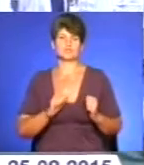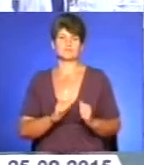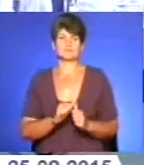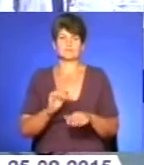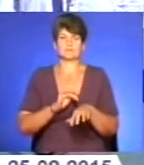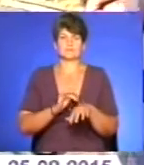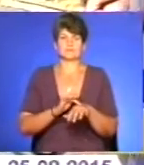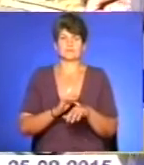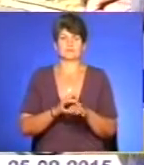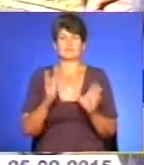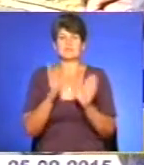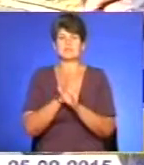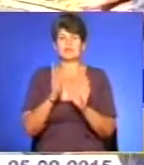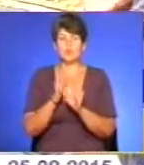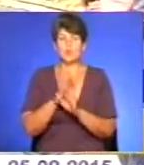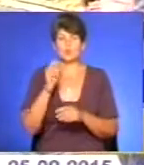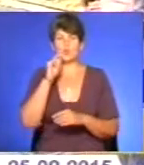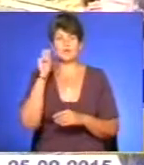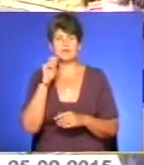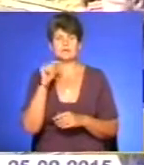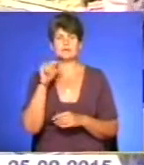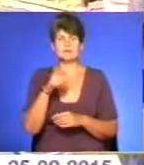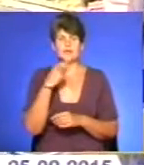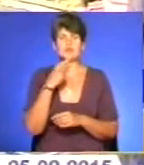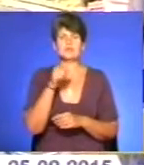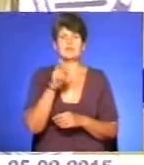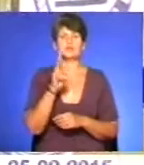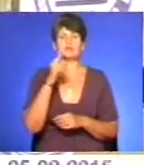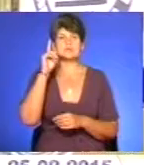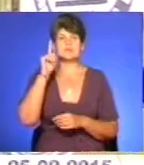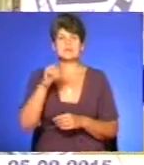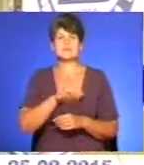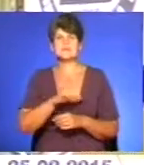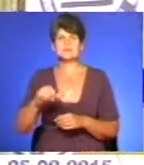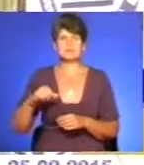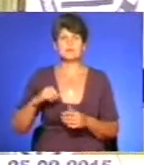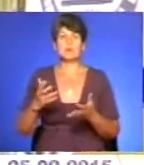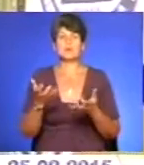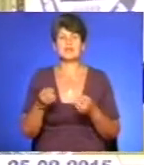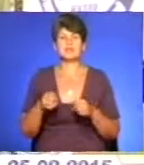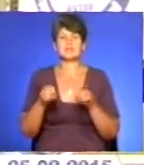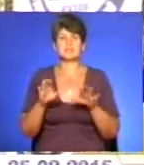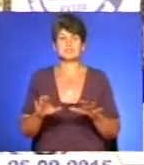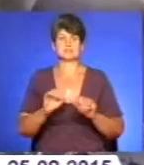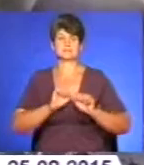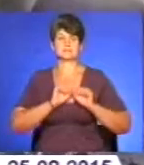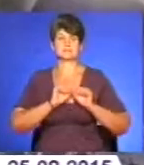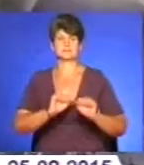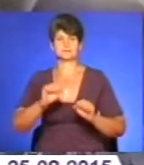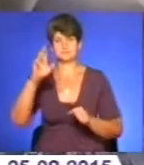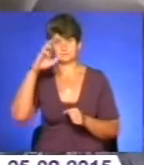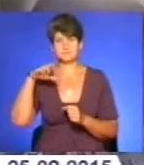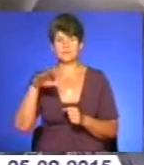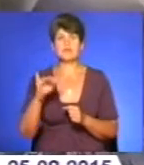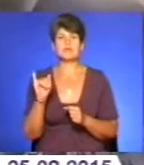за долю України. Так про нього говорять люди, котрі його знали. Він самостійно прийняв рішення стати на захист батьківщини